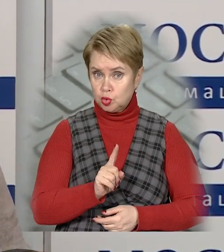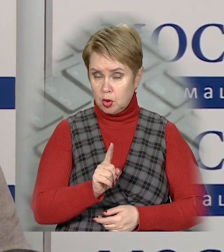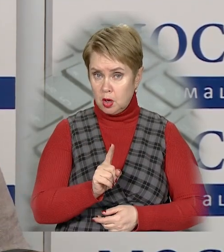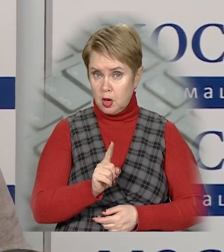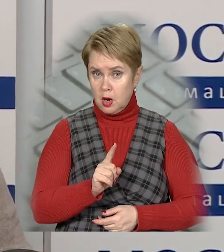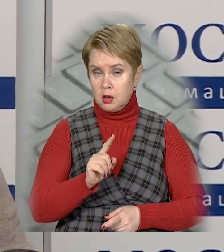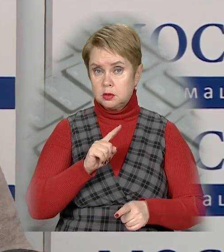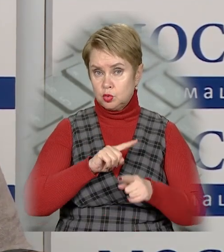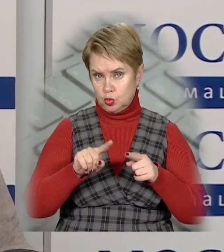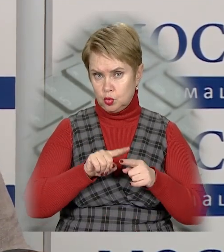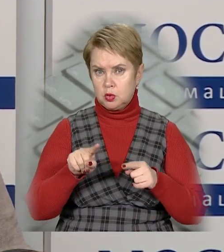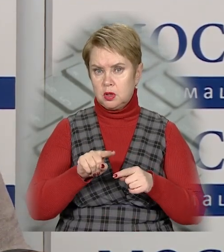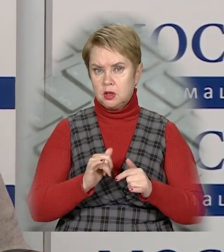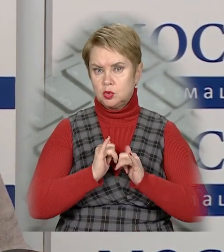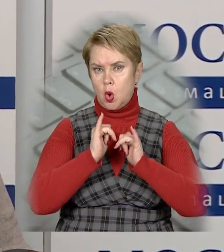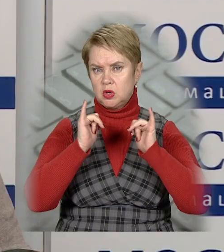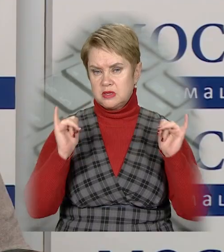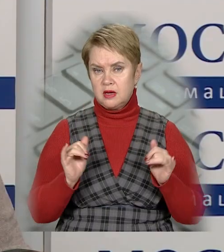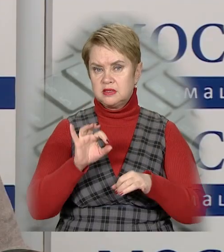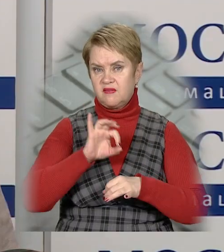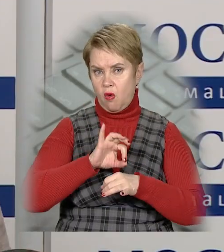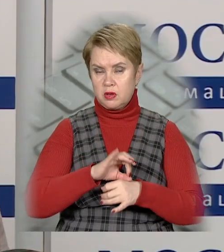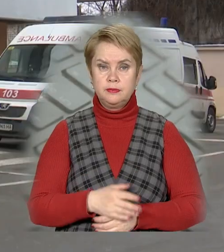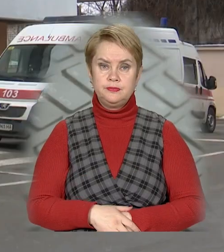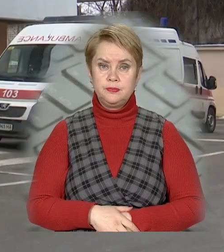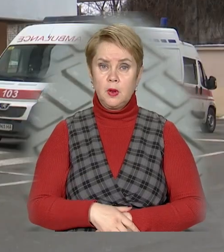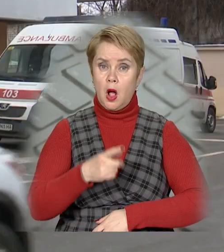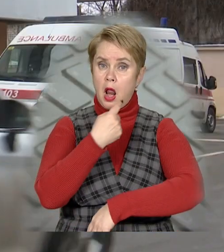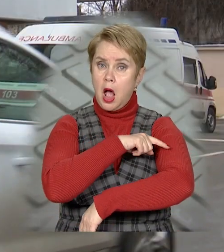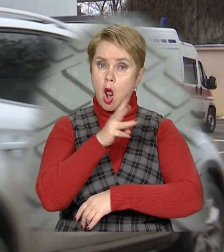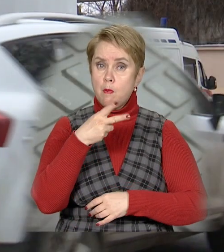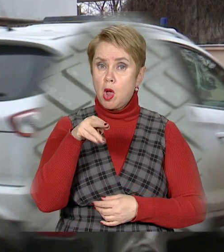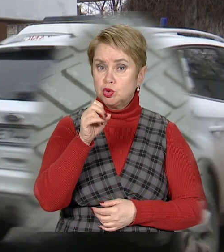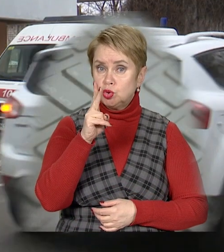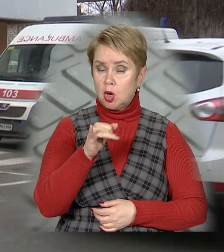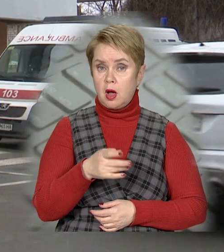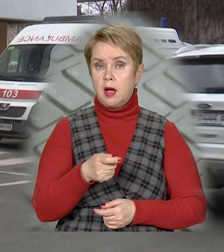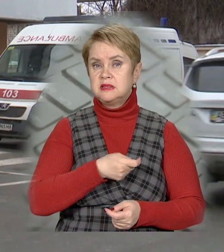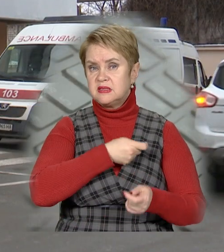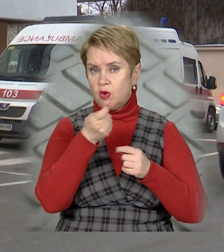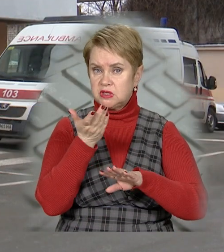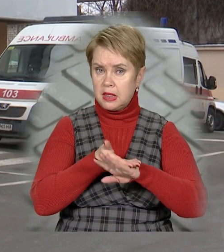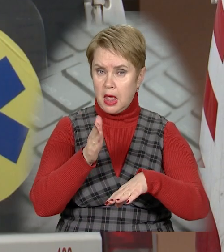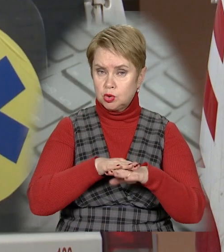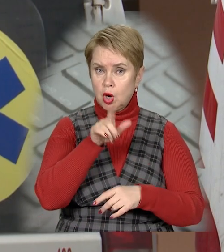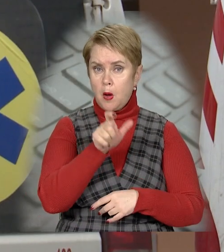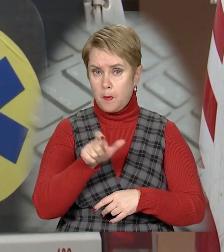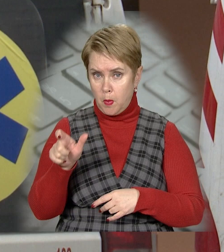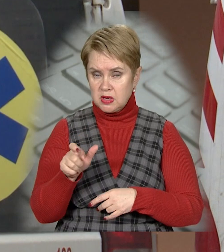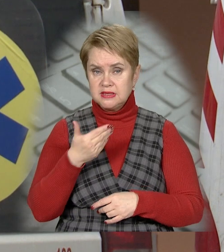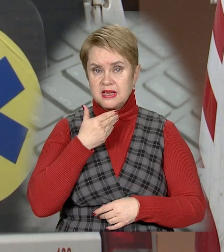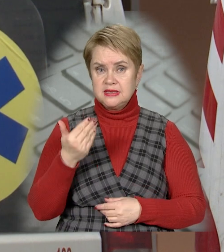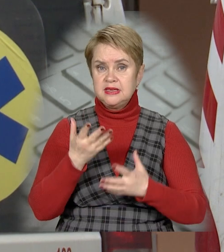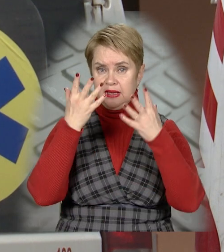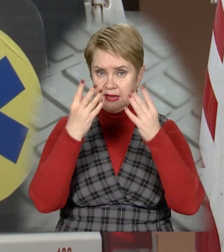що доволі, якби, суттєве таке зростання захворюваності. У лікарні Мечникова, куди звозять найтяжчих пацієнтів,